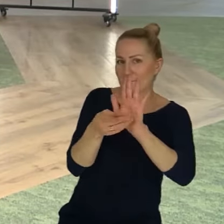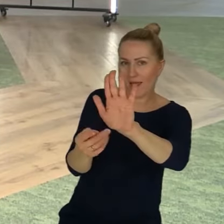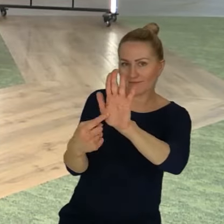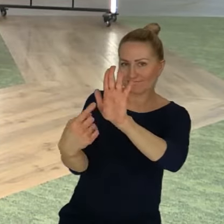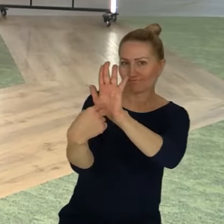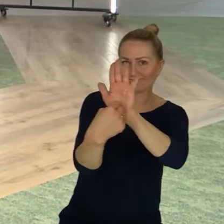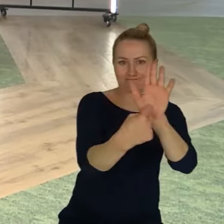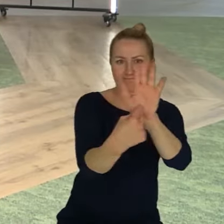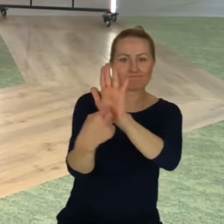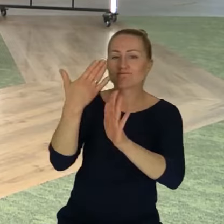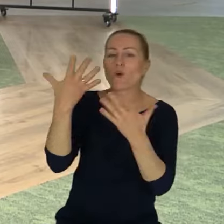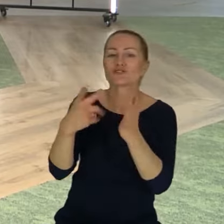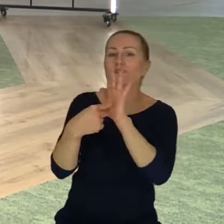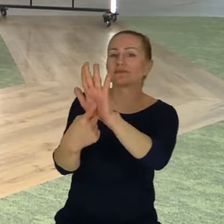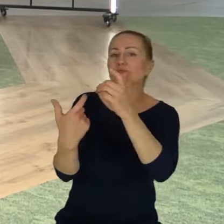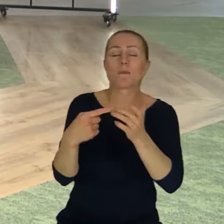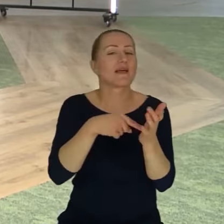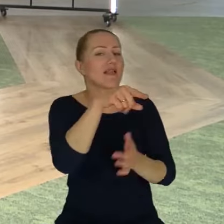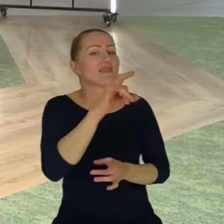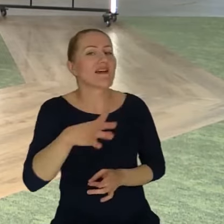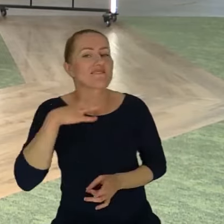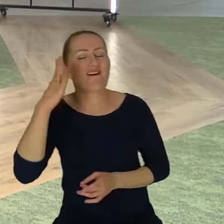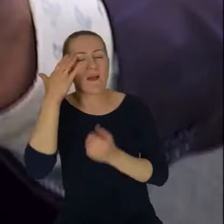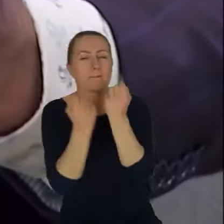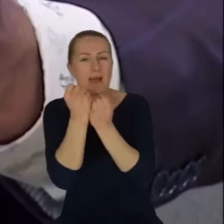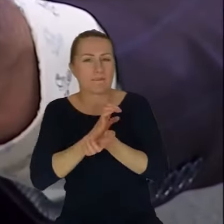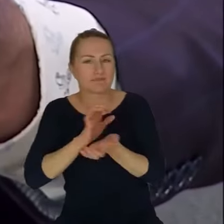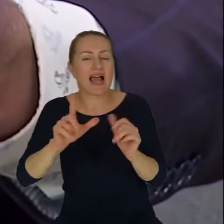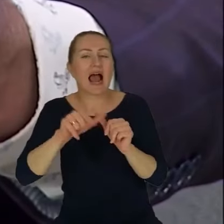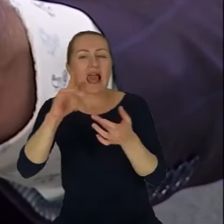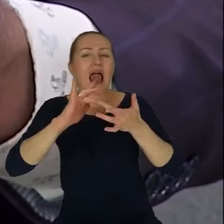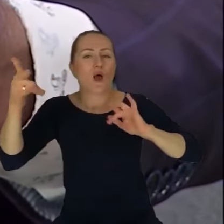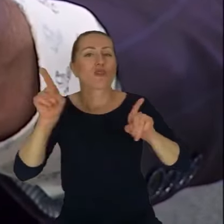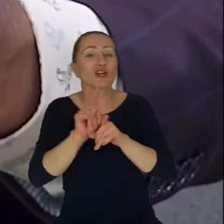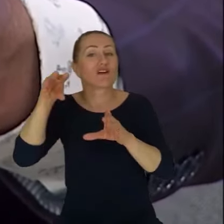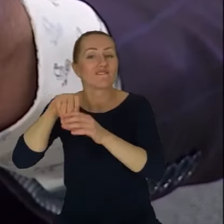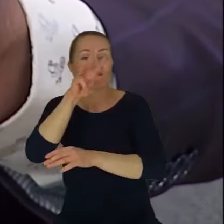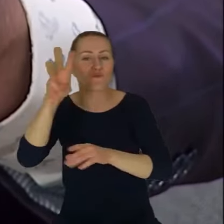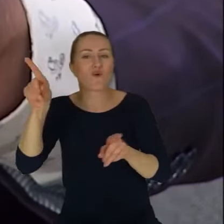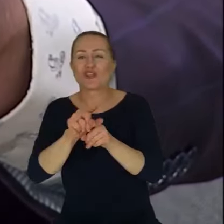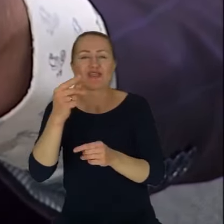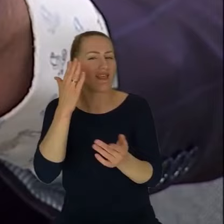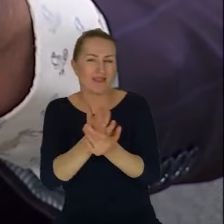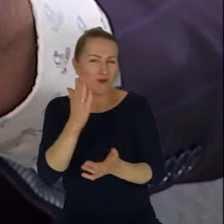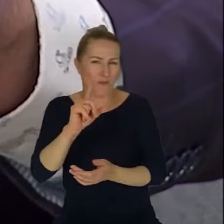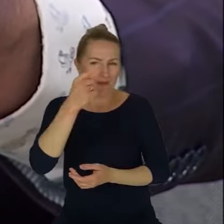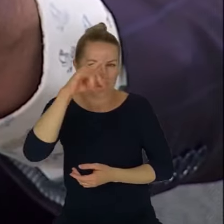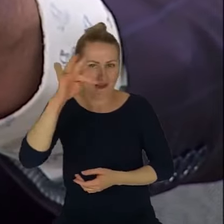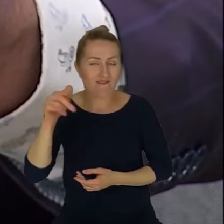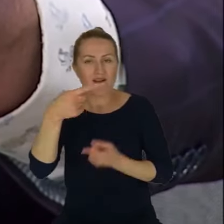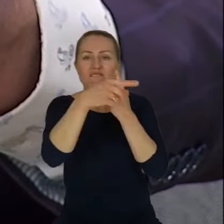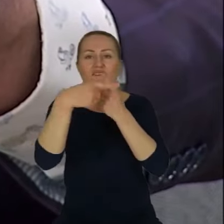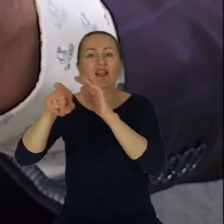o dezinformacji, oczywiście on jest w formie papierowej, ale w zdecydowanie elektronicznej na stronach internetowych, nie tylko o PDF-ie. On jest też przesyłany nauczycielom, ponieważ nauczyciele